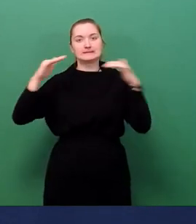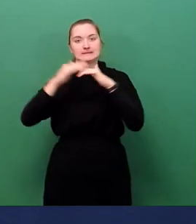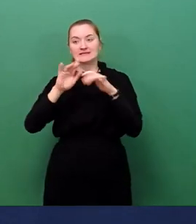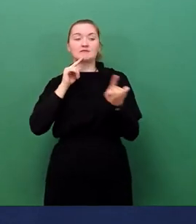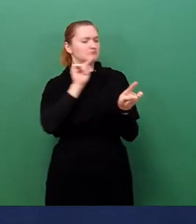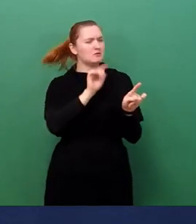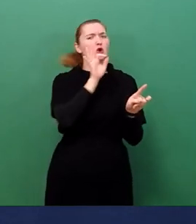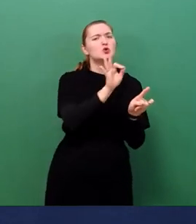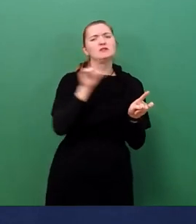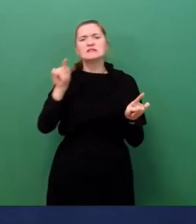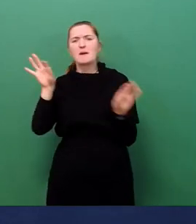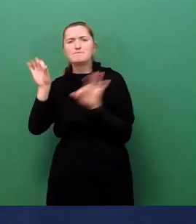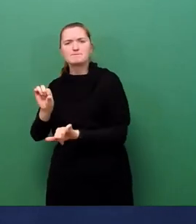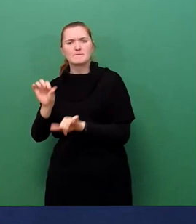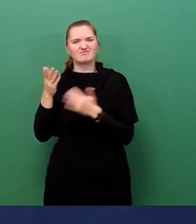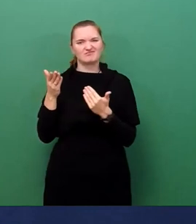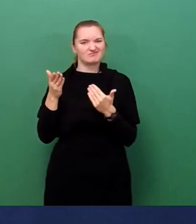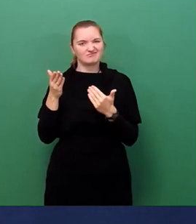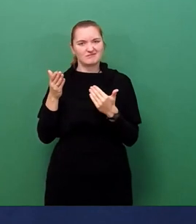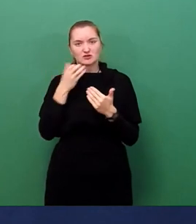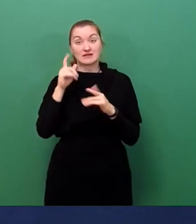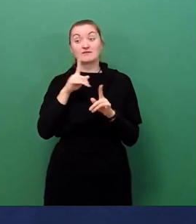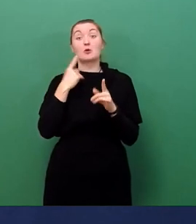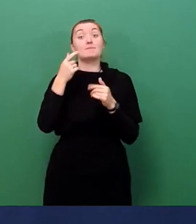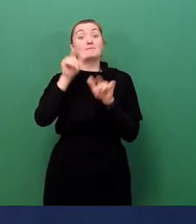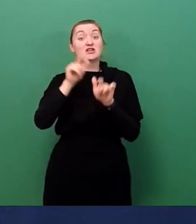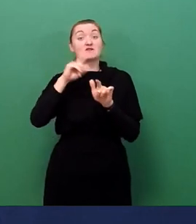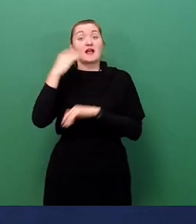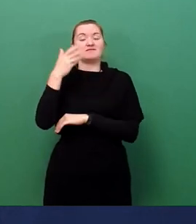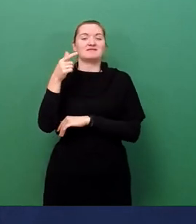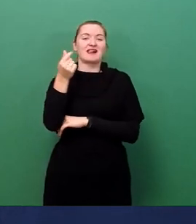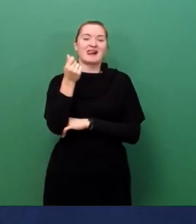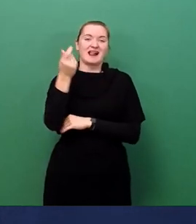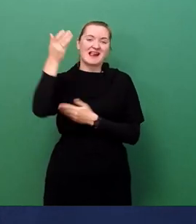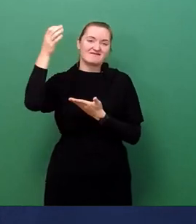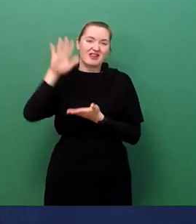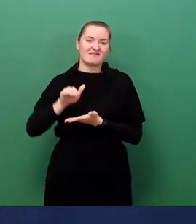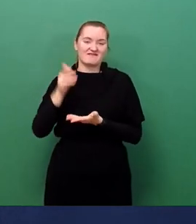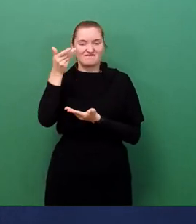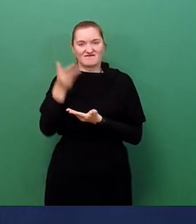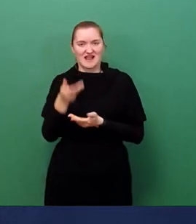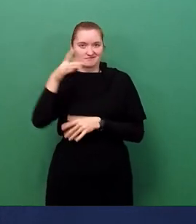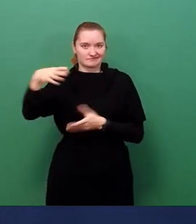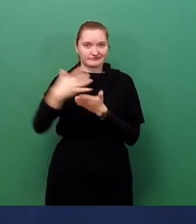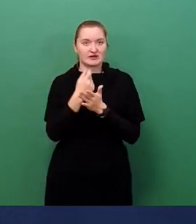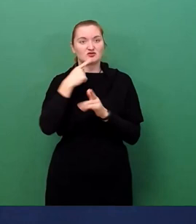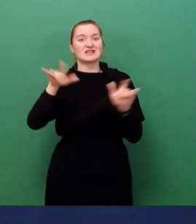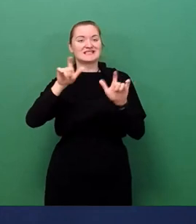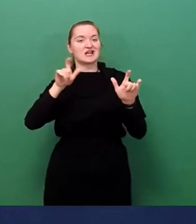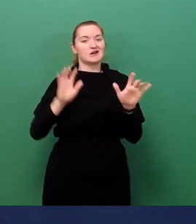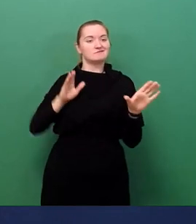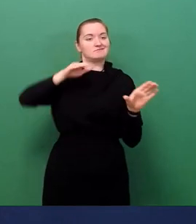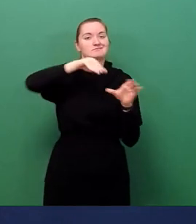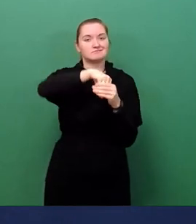Wir wollen auch Menschen mit geringeren Einkommen die Teilhabe am gesellschaftlichen Leben ermöglichen. Zieht Dresden nun ein solches Modell auch in